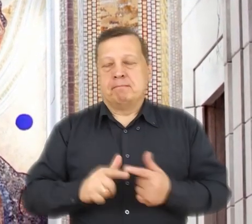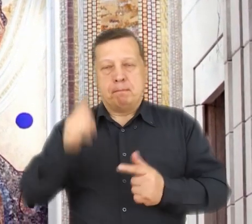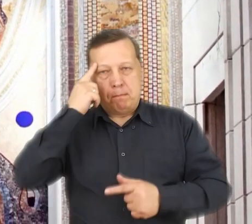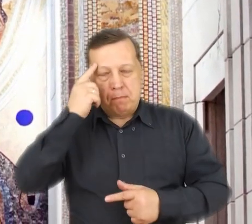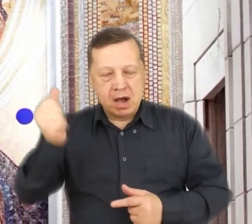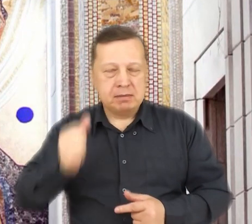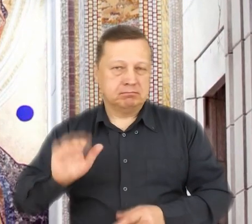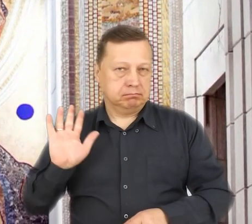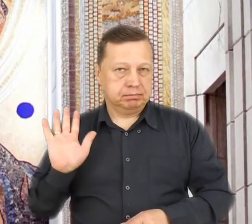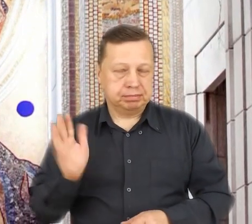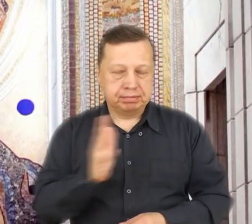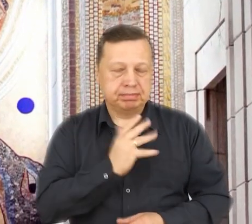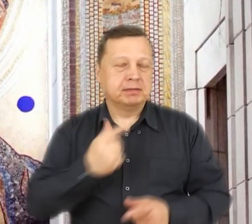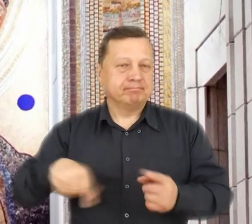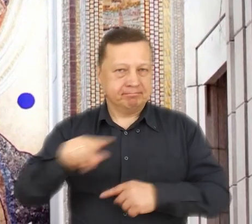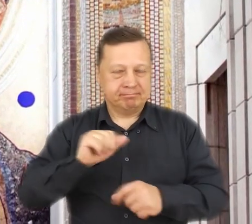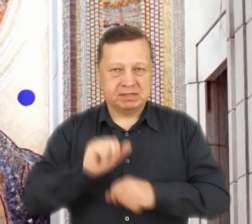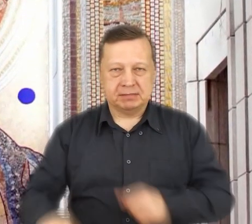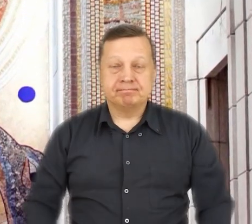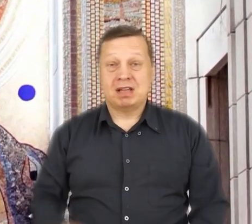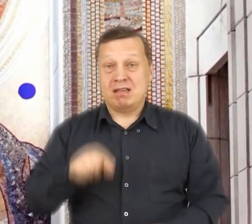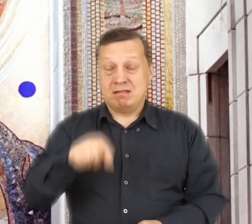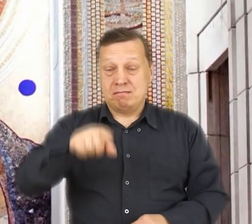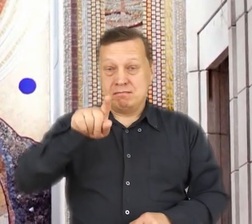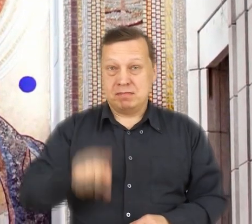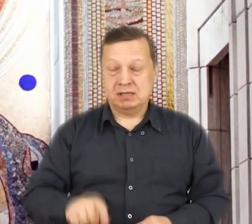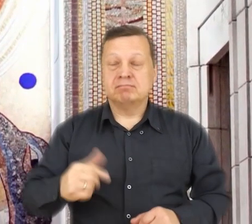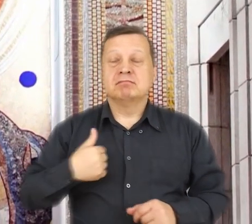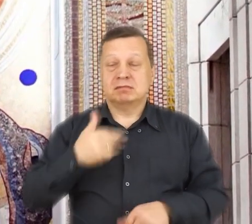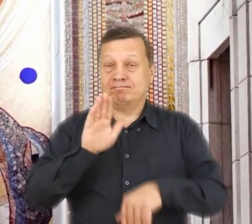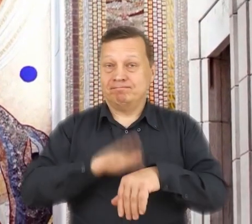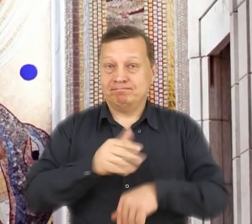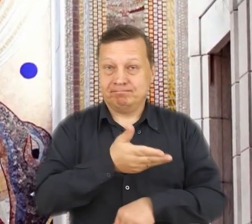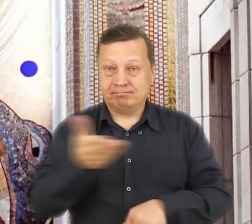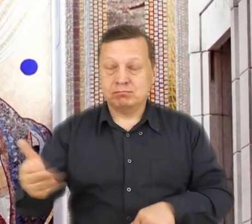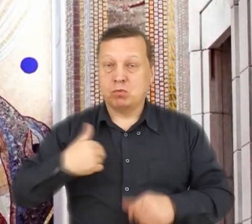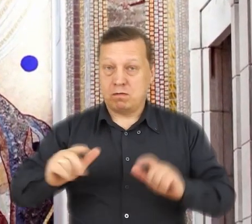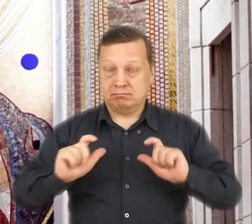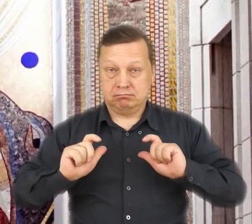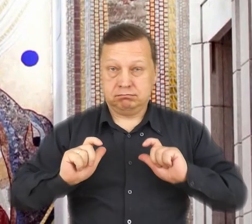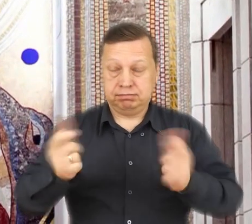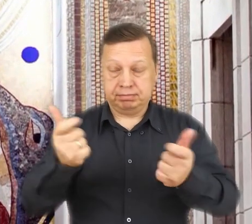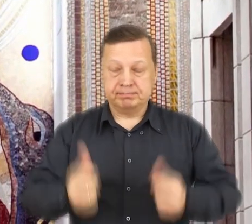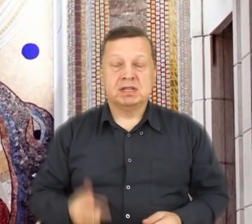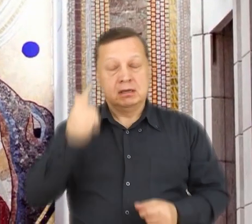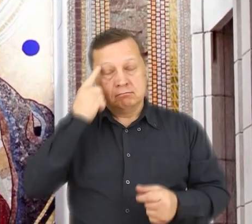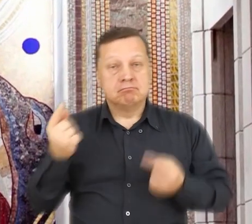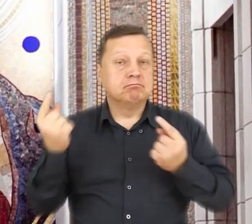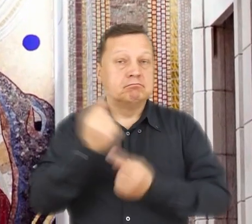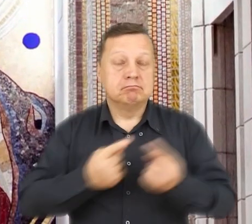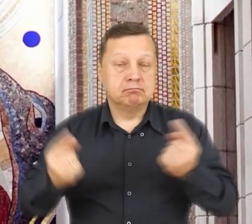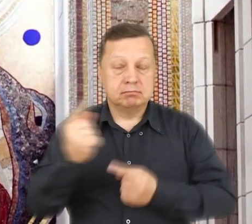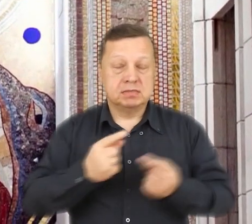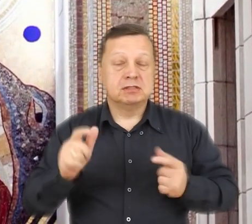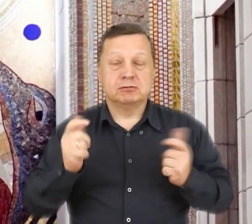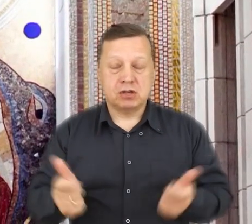czcimy jego pamięć i w tym miesiącu chcę zwrócić Waszą uwagę na tragiczne wydarzenie, które kieruje nasze